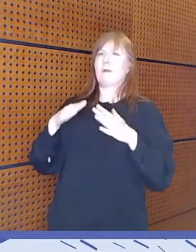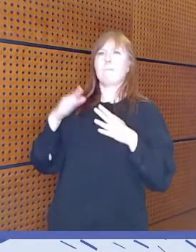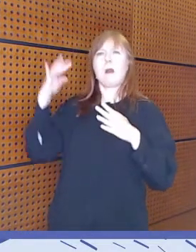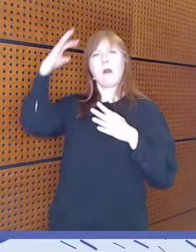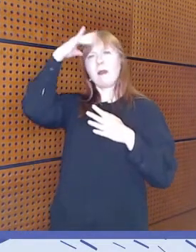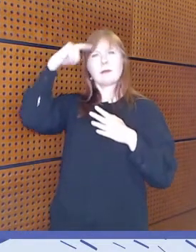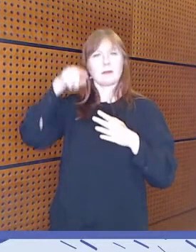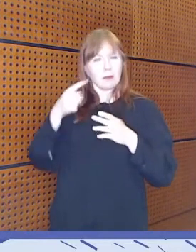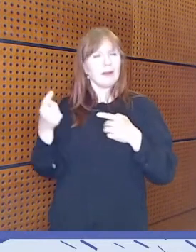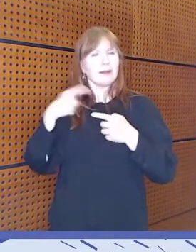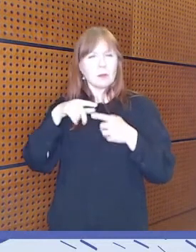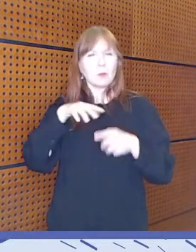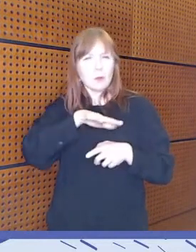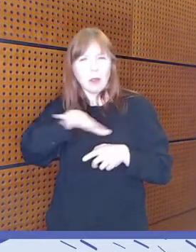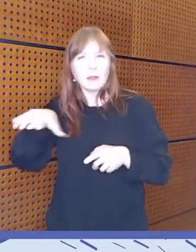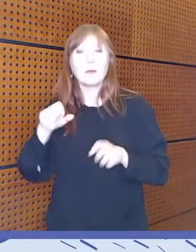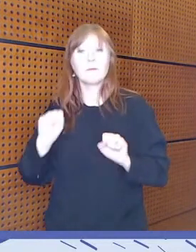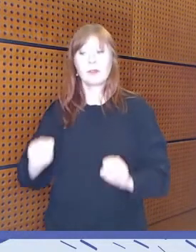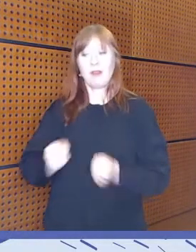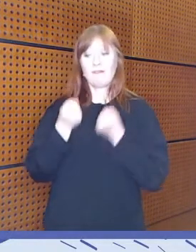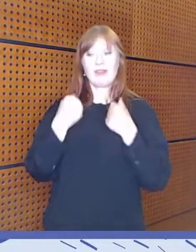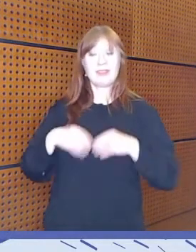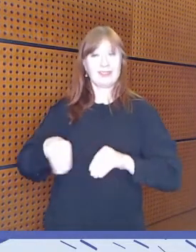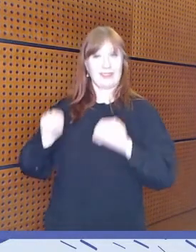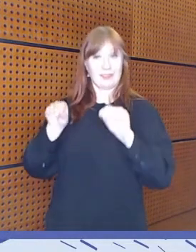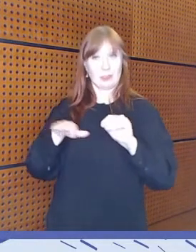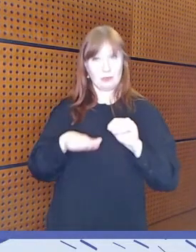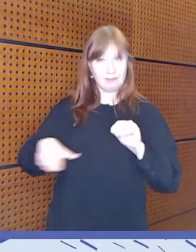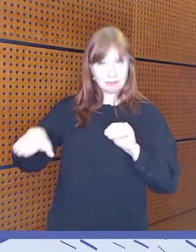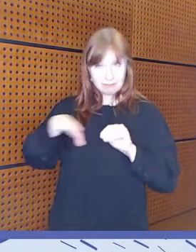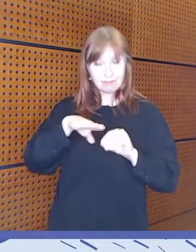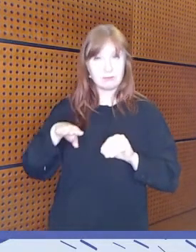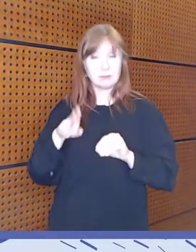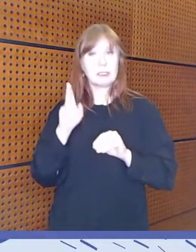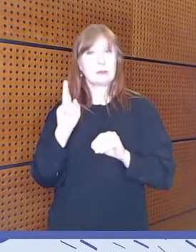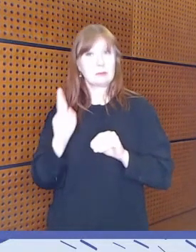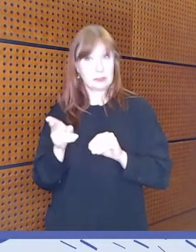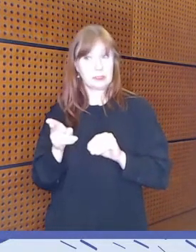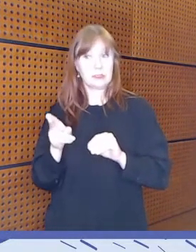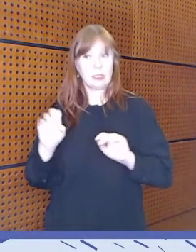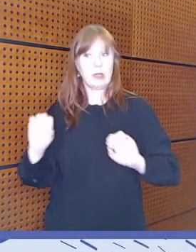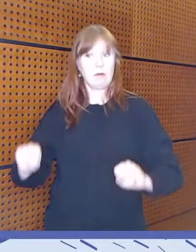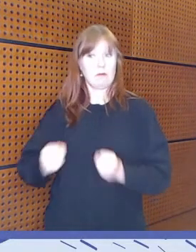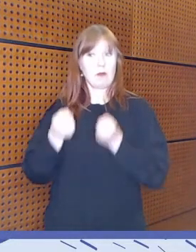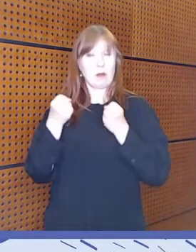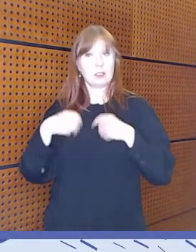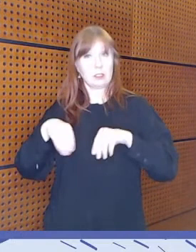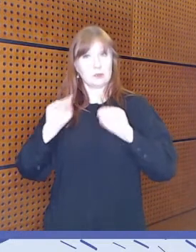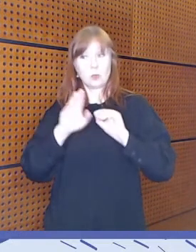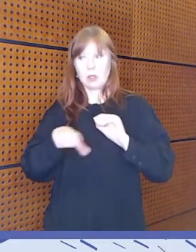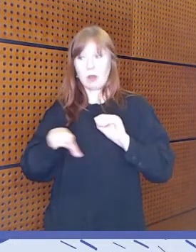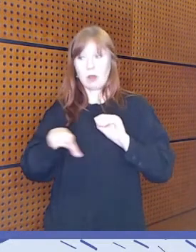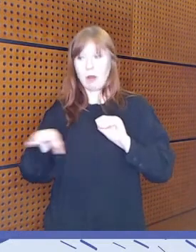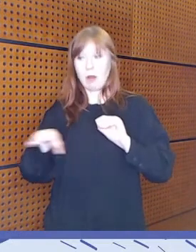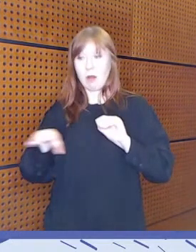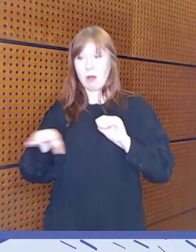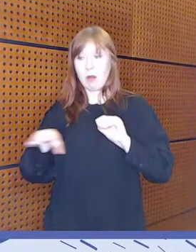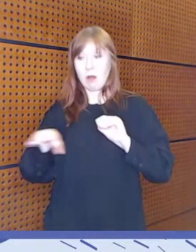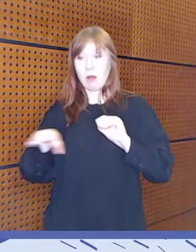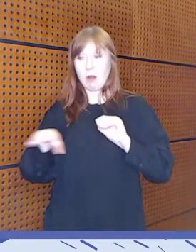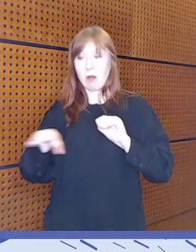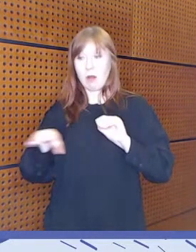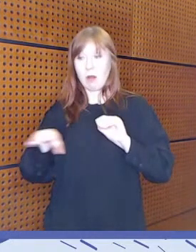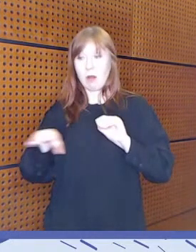mielestä varhaiskastuksessa on tosi hyvin huomioitu varhaiskastuksen lapset ja henkilöstö näissä